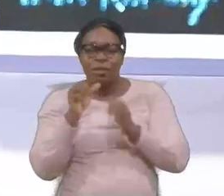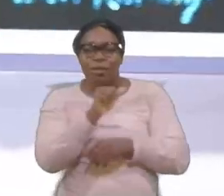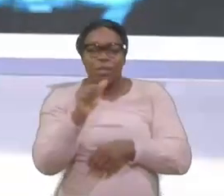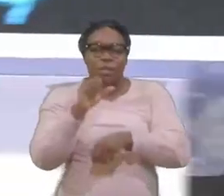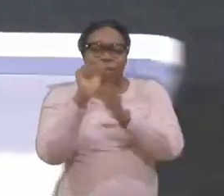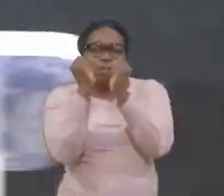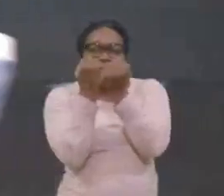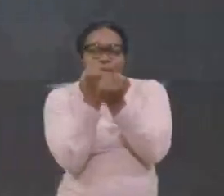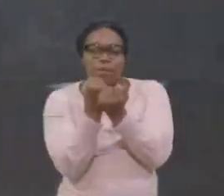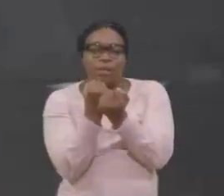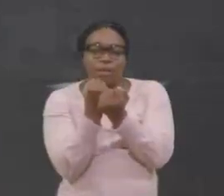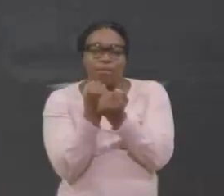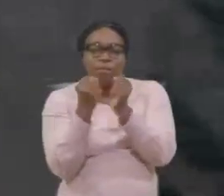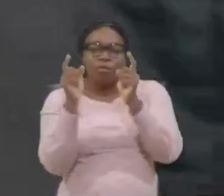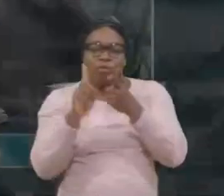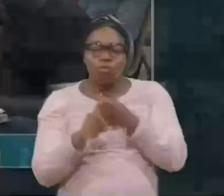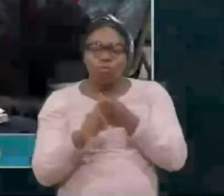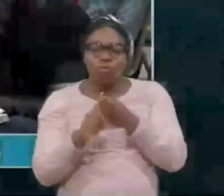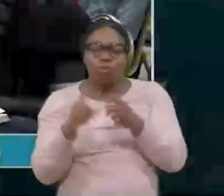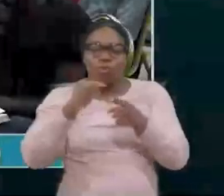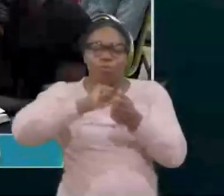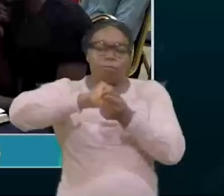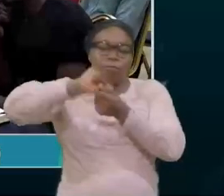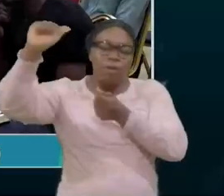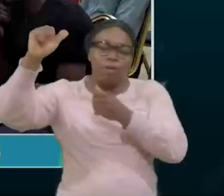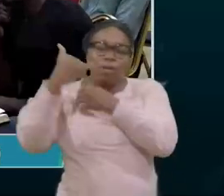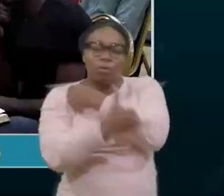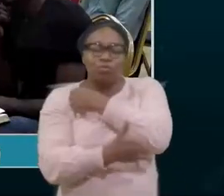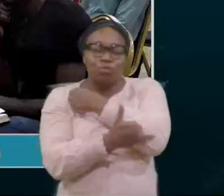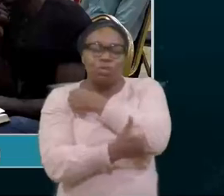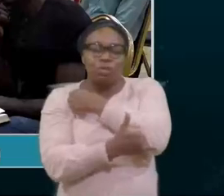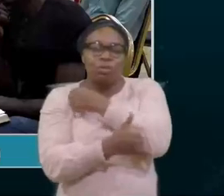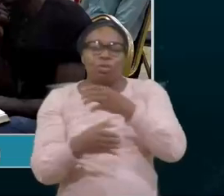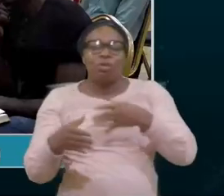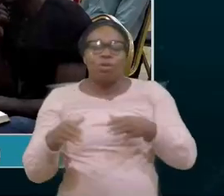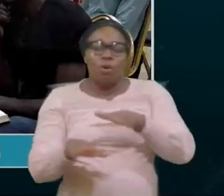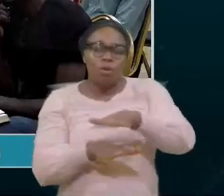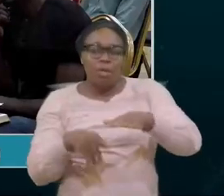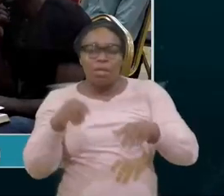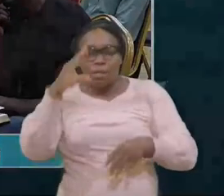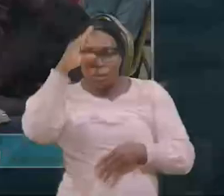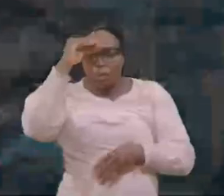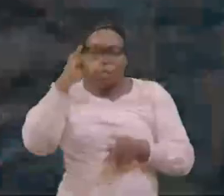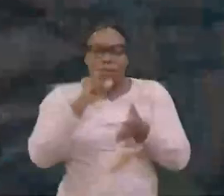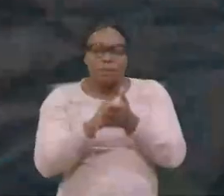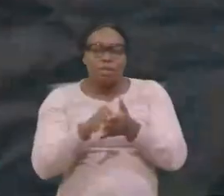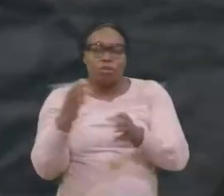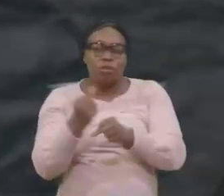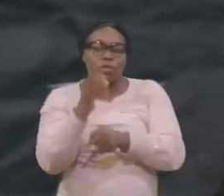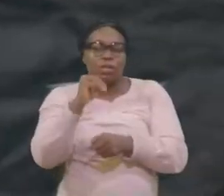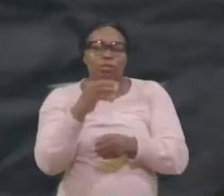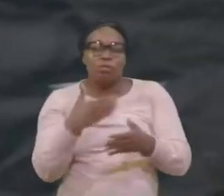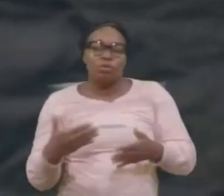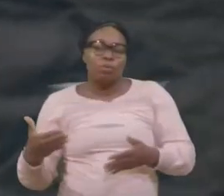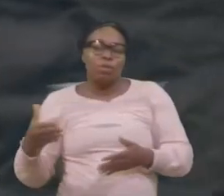dans le pays lointain esclave sous l'homme qui l'a